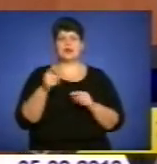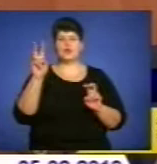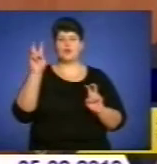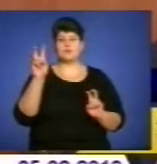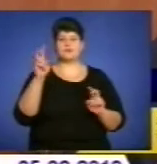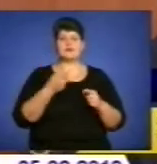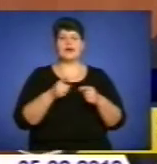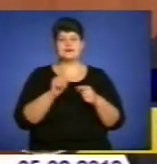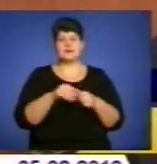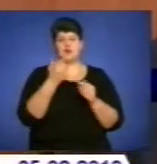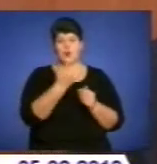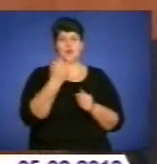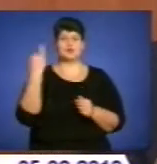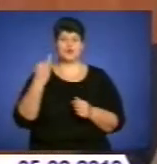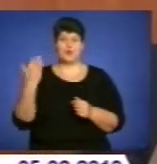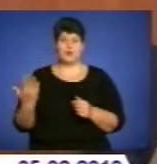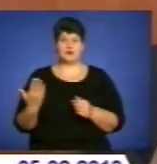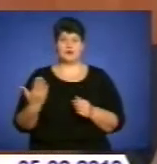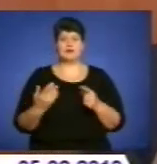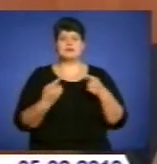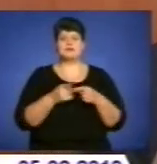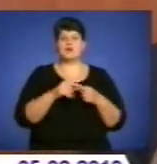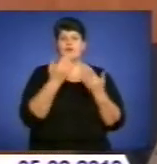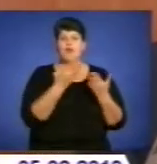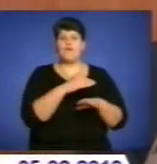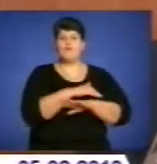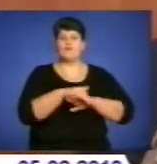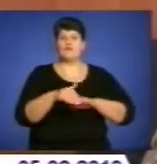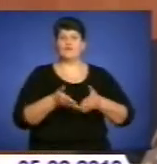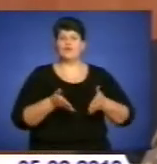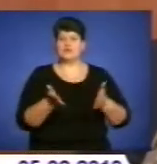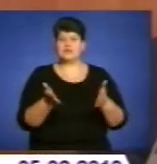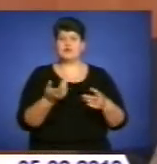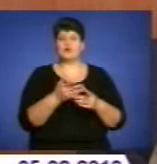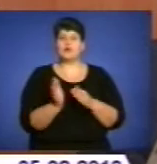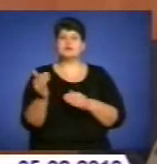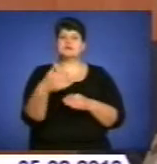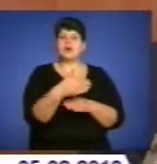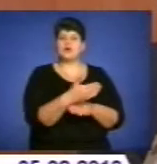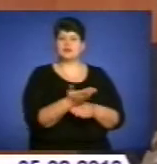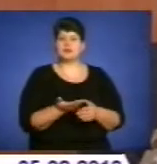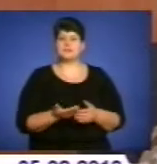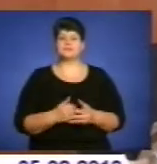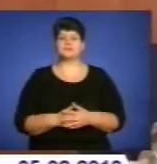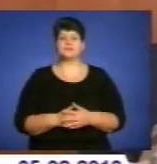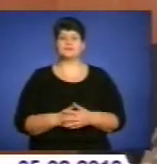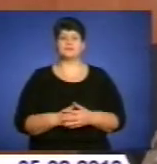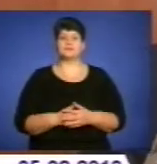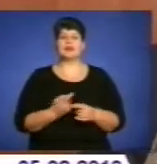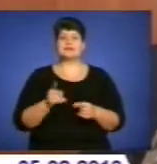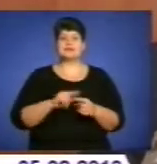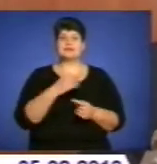Тернопіль – це і його історія, це і його вулиці, це і його закутки, це і його